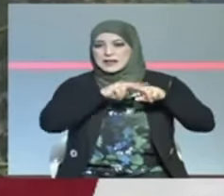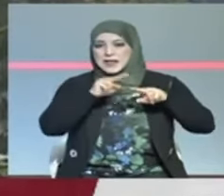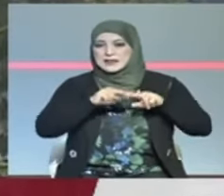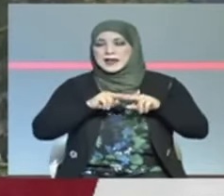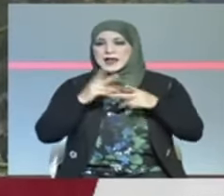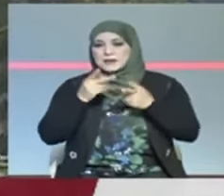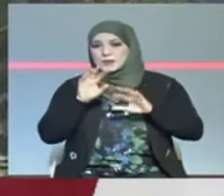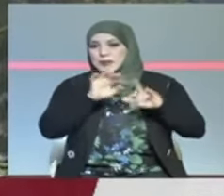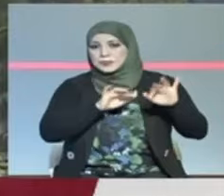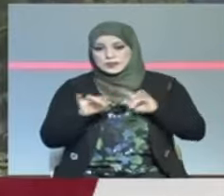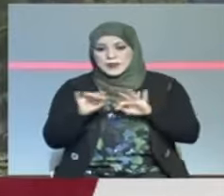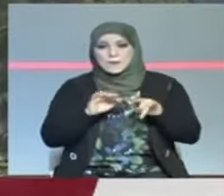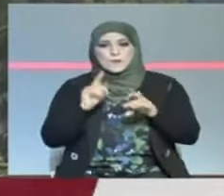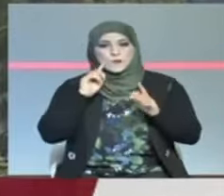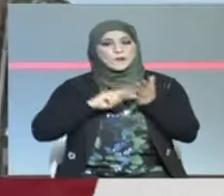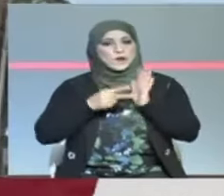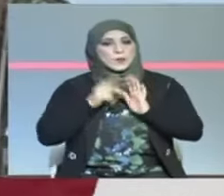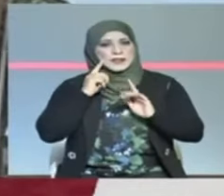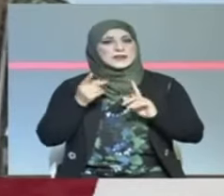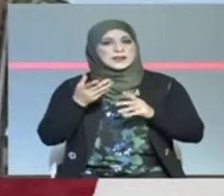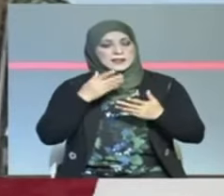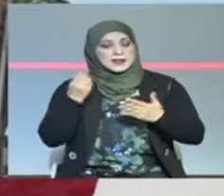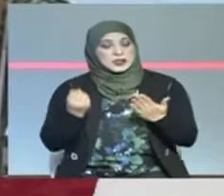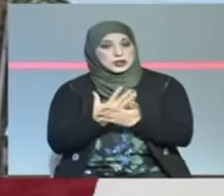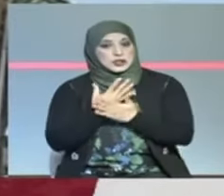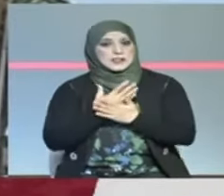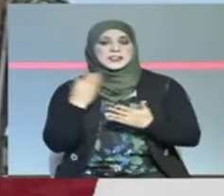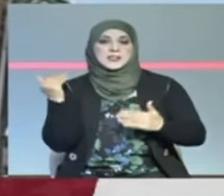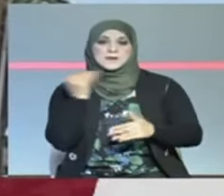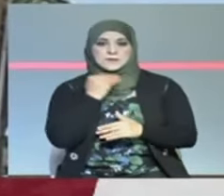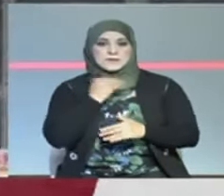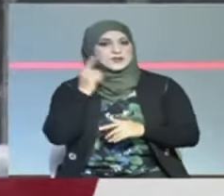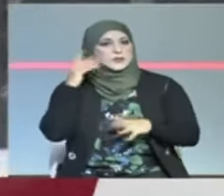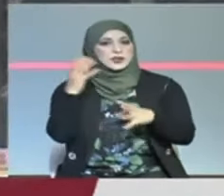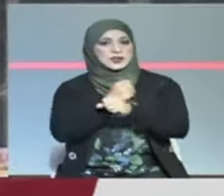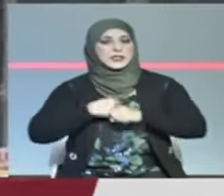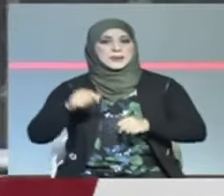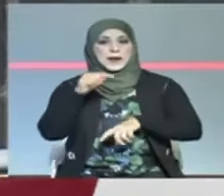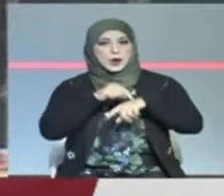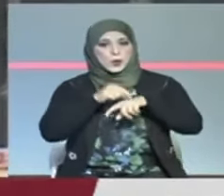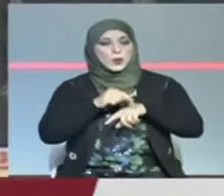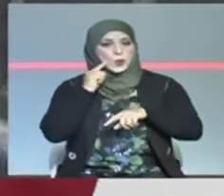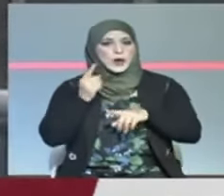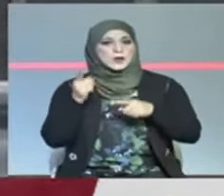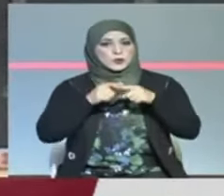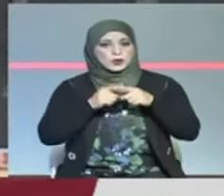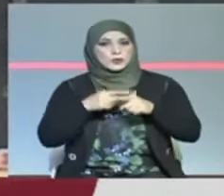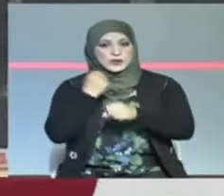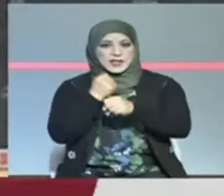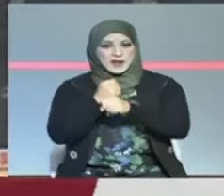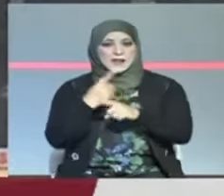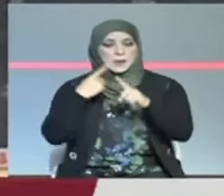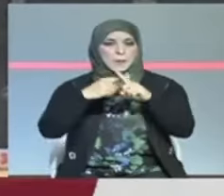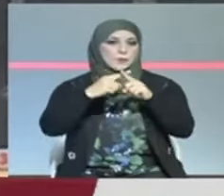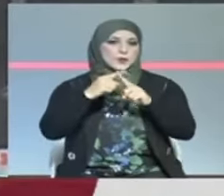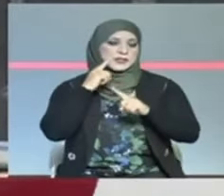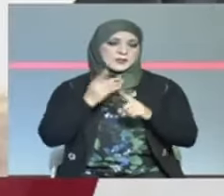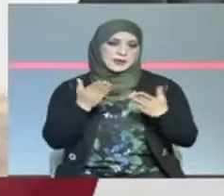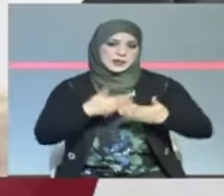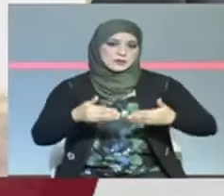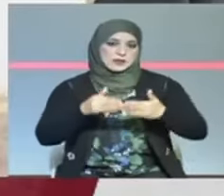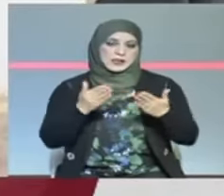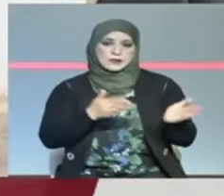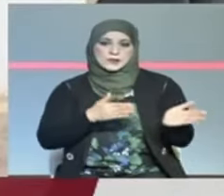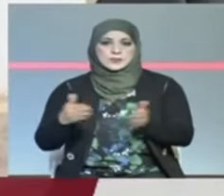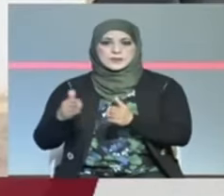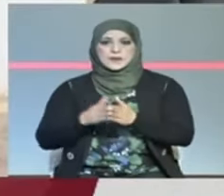الإداري لما يفترض تصرف الحديث في الإدارة من ضرورة عالمية لضمان نجاح المرجوة من هذا القطاع الحيوي